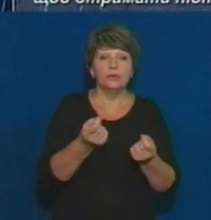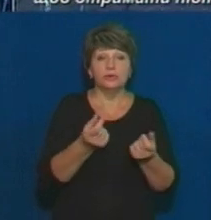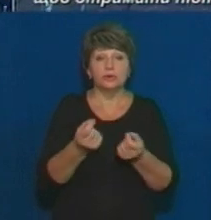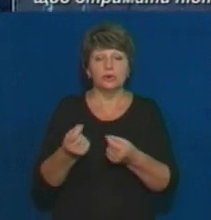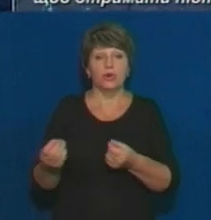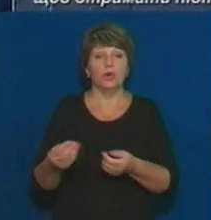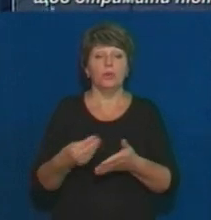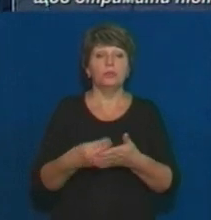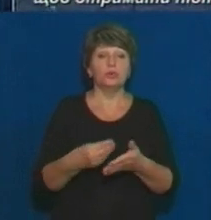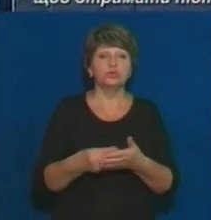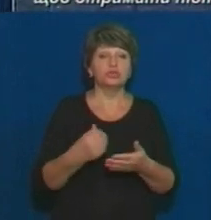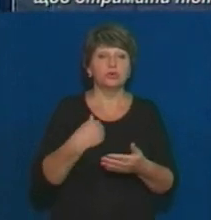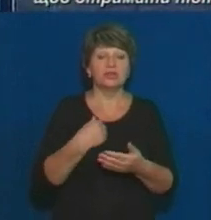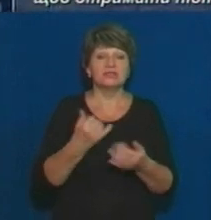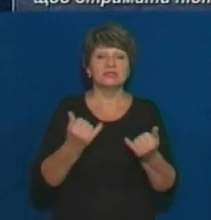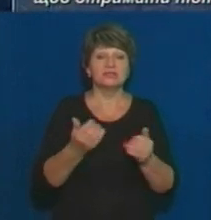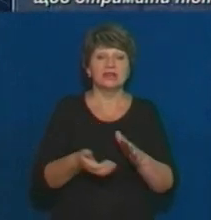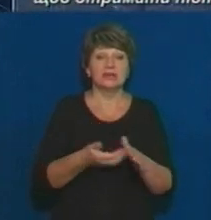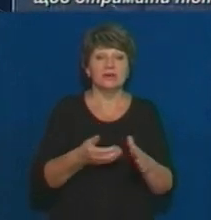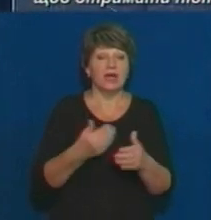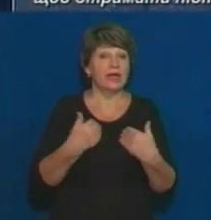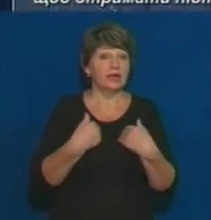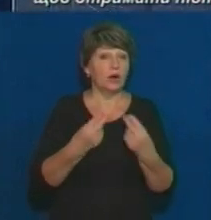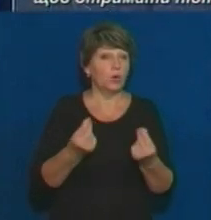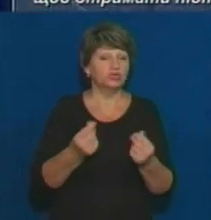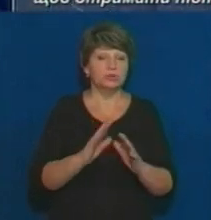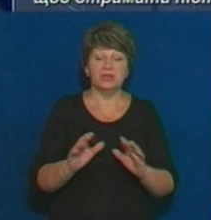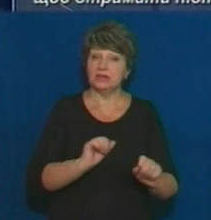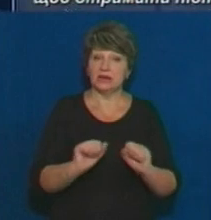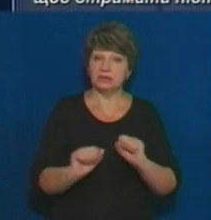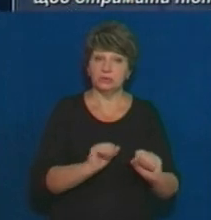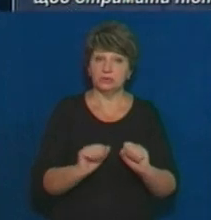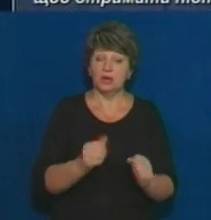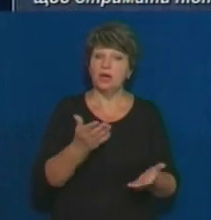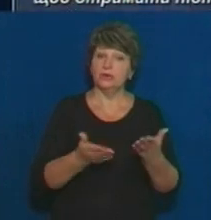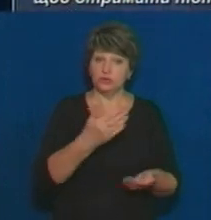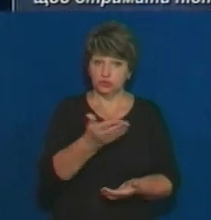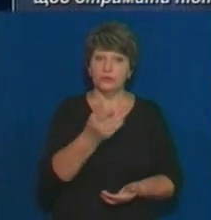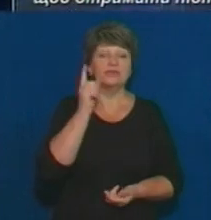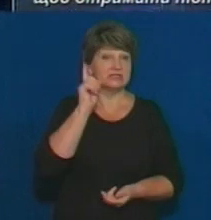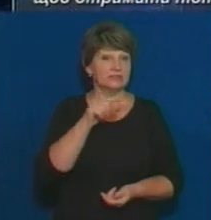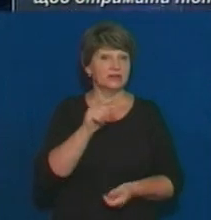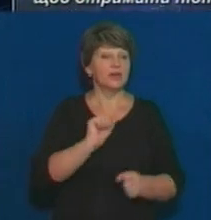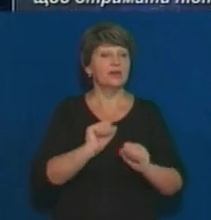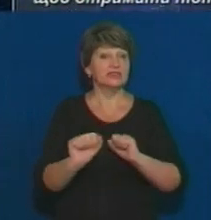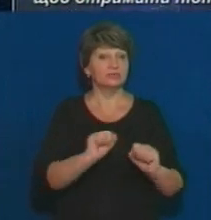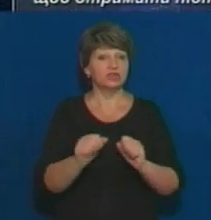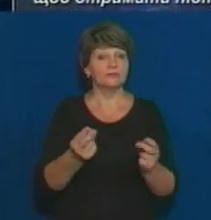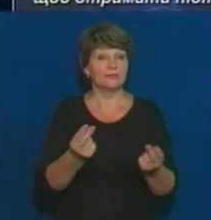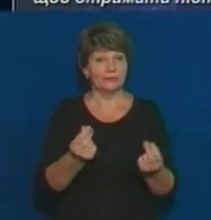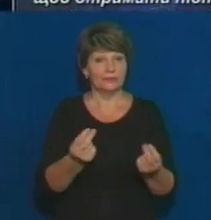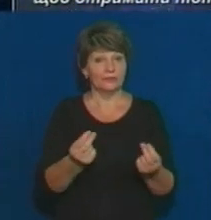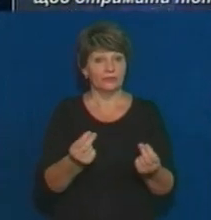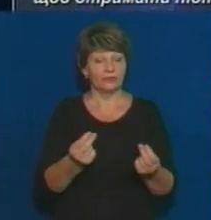бюджет розбалансований. Я коштами не розпоряджаюся. Якщо ви знаєте, то розпоряджаються коштами